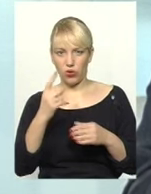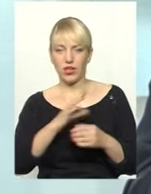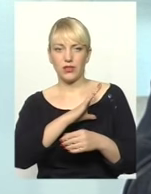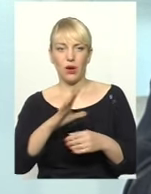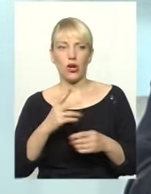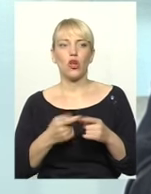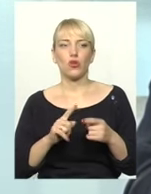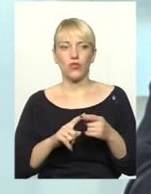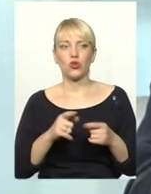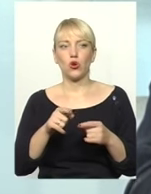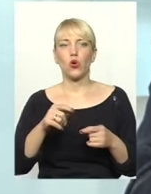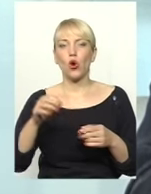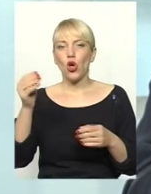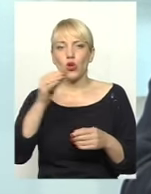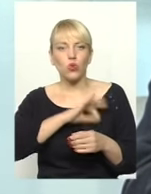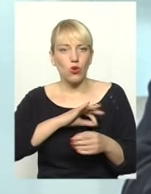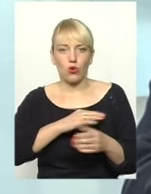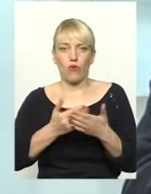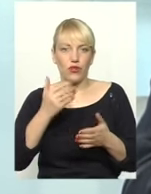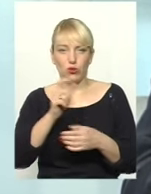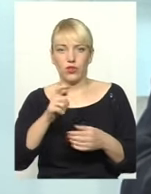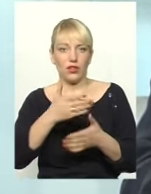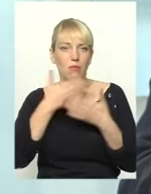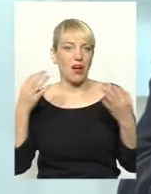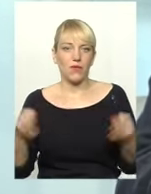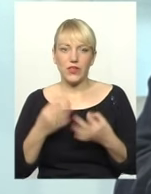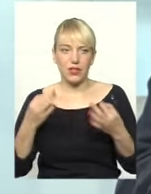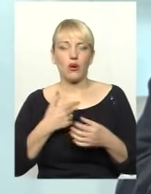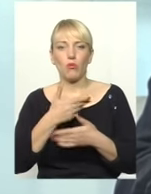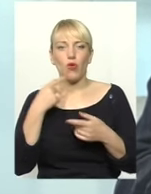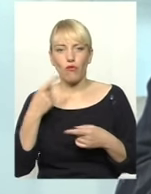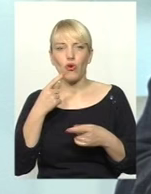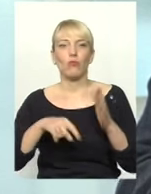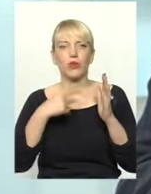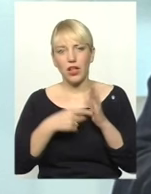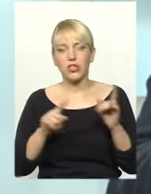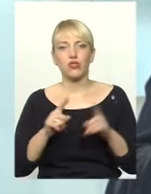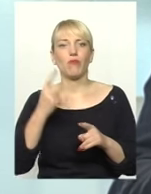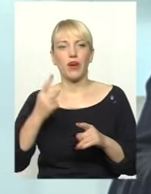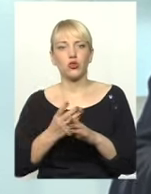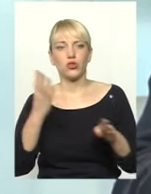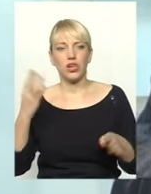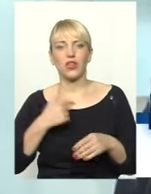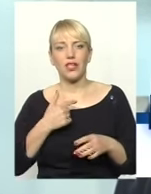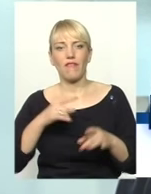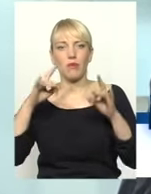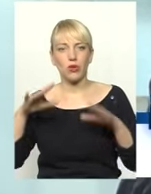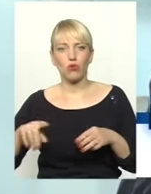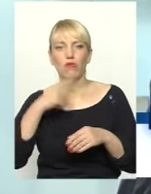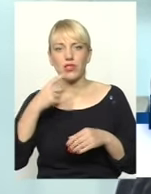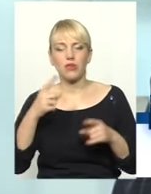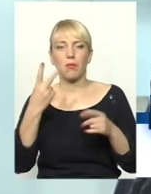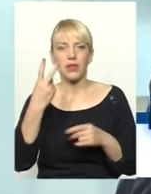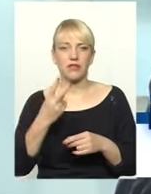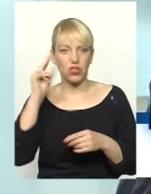цього толку для жителів області ніякої. Ми не говоримо питання про тому, що в першу чергу, я не випадково спочатку говорив ці дві